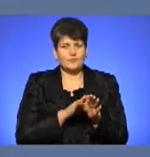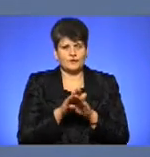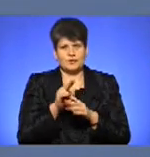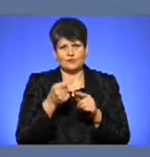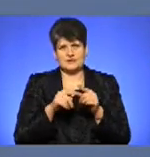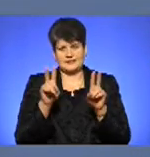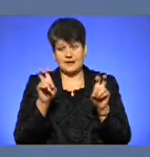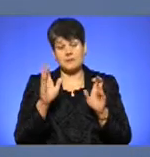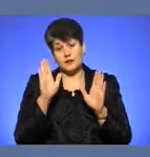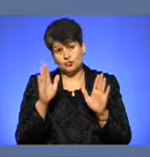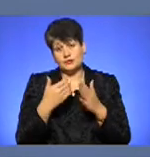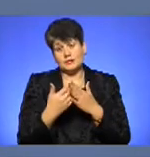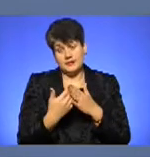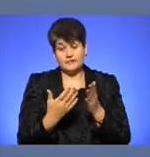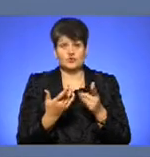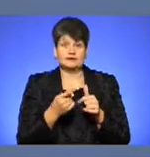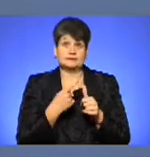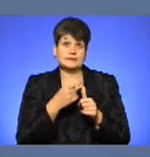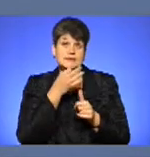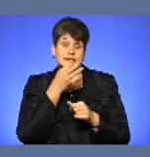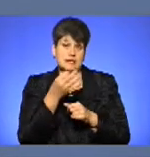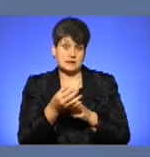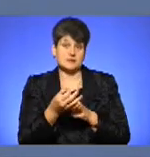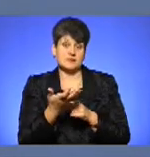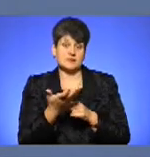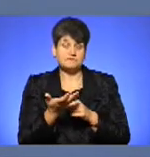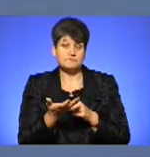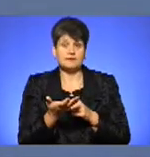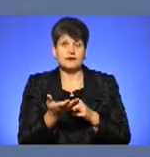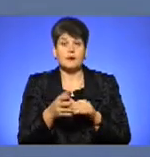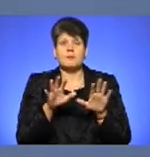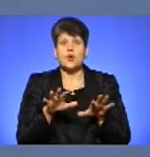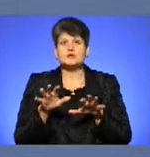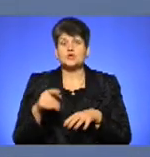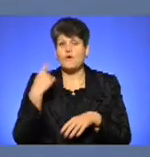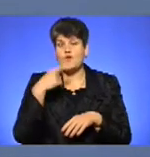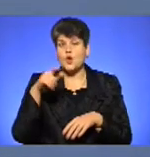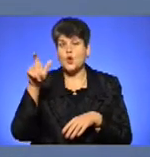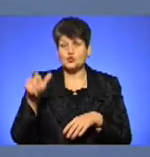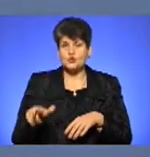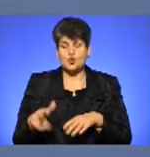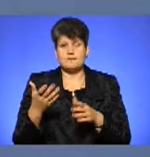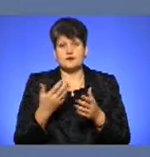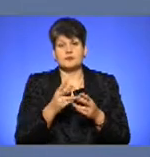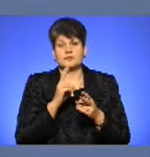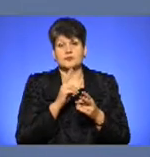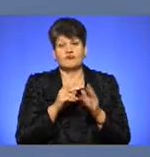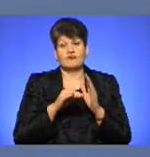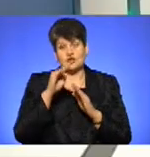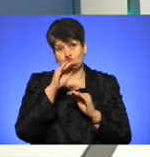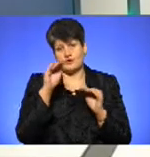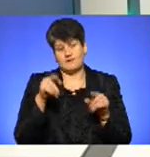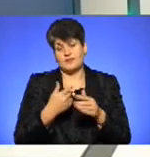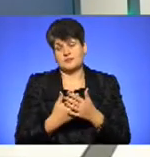числі, напевно, будуть і названі, якщо це буде з'ясовано, і якісь посадові особи, чи рівня заповідника, чи рівня вищого навіть.